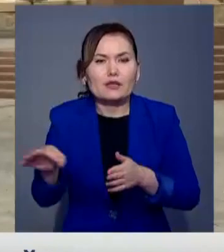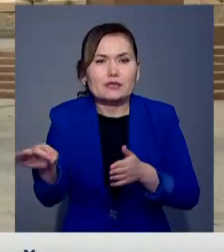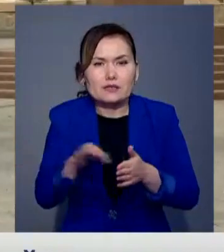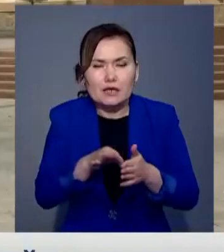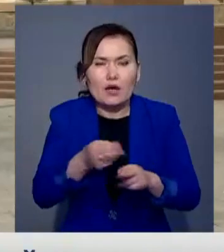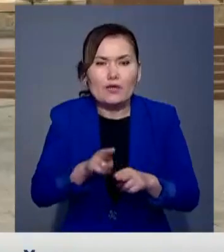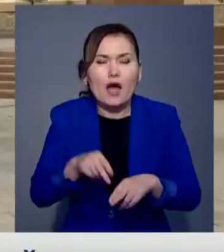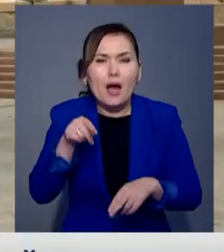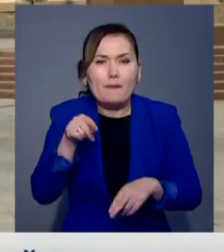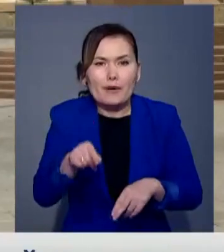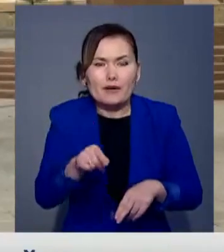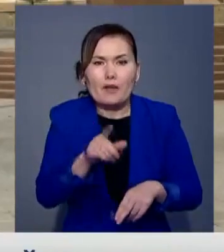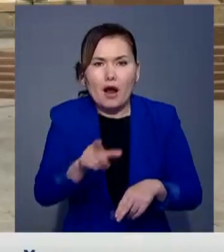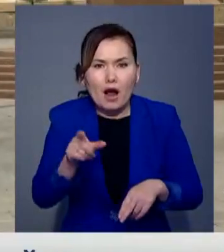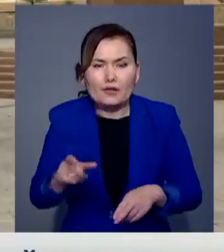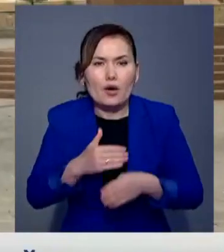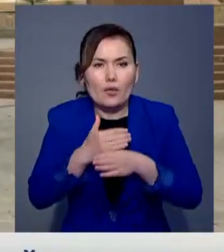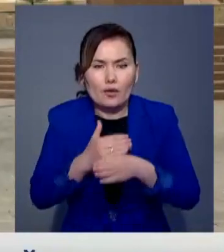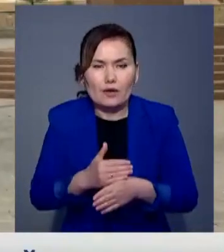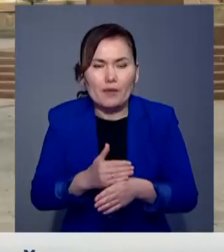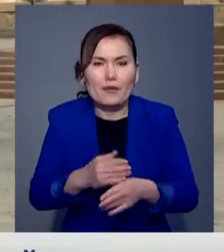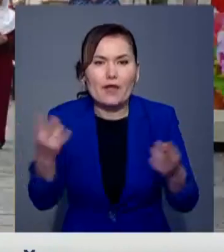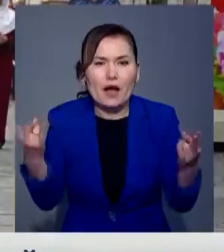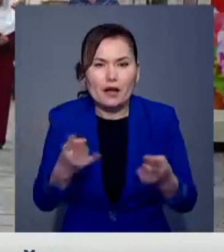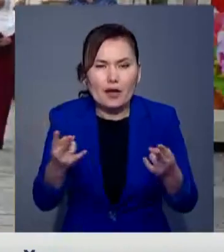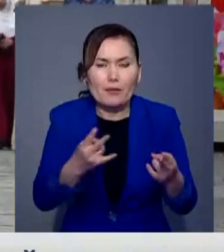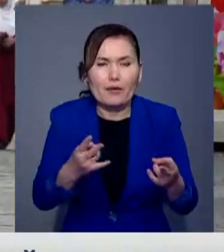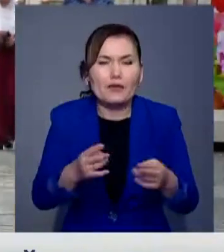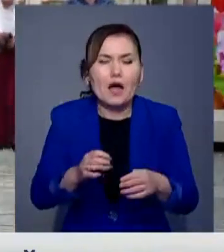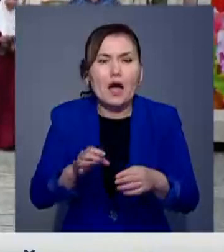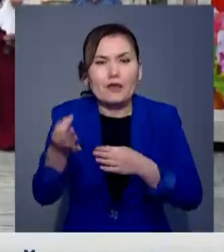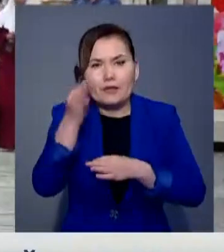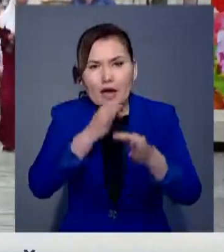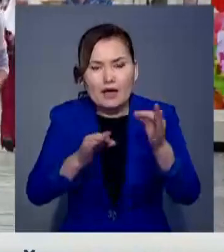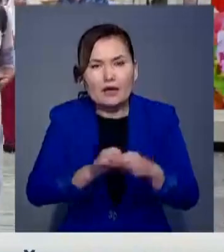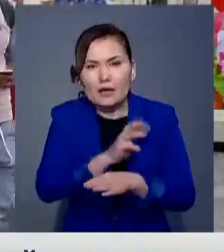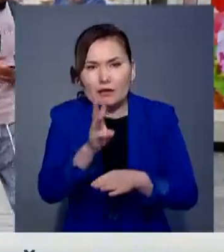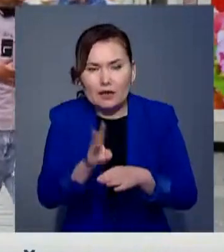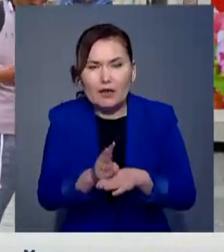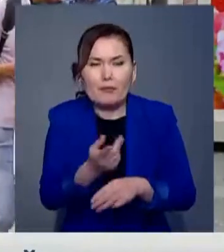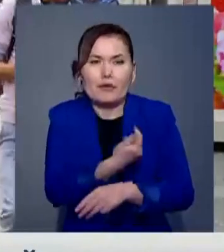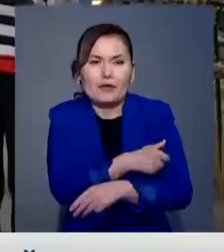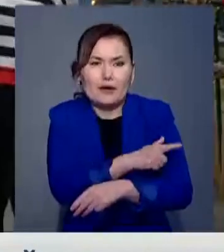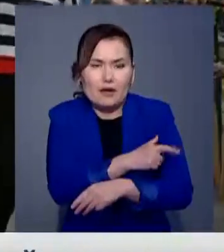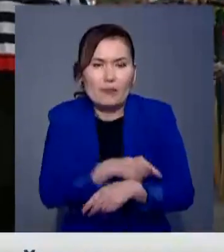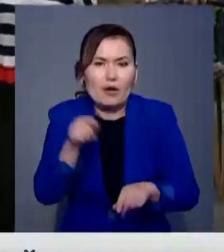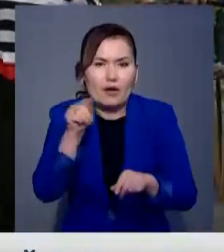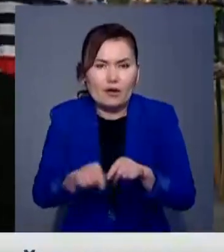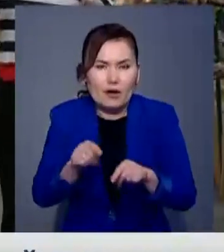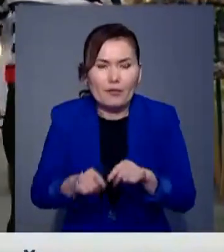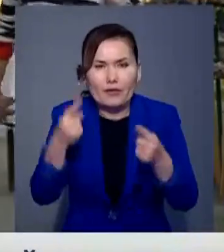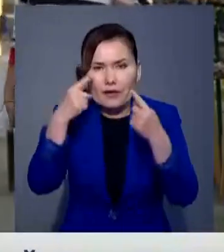мауқасқа көмек көрсету үшін қажетті дәр-дәрмектермен диагностикалық құрал жабдықтар